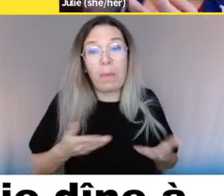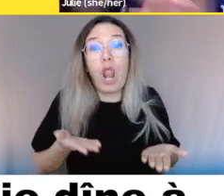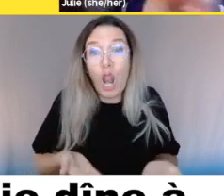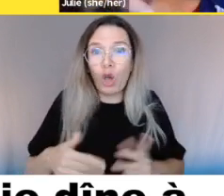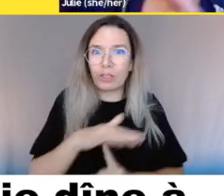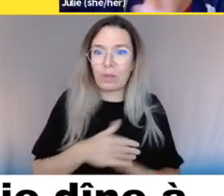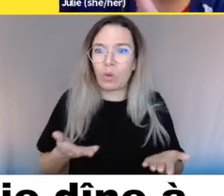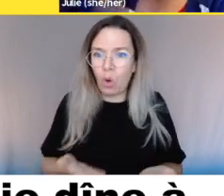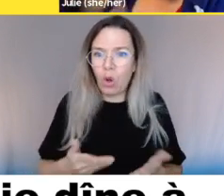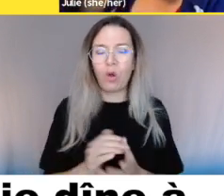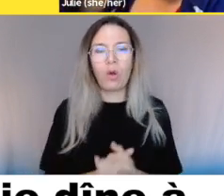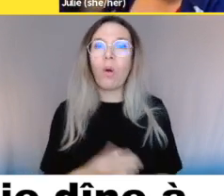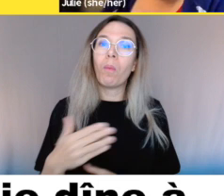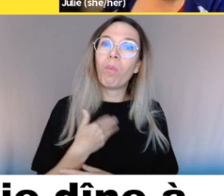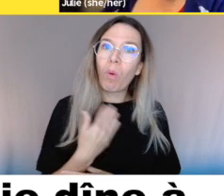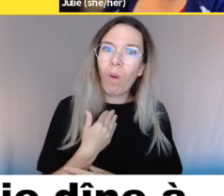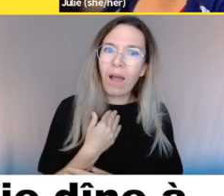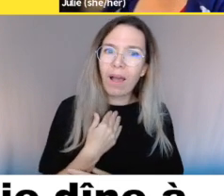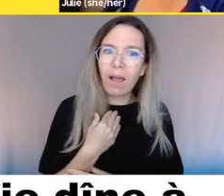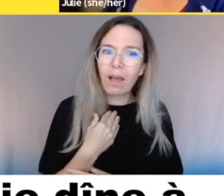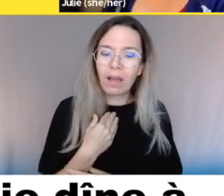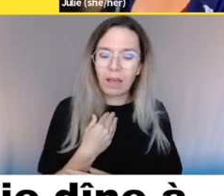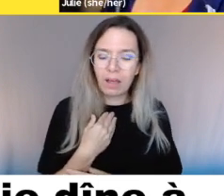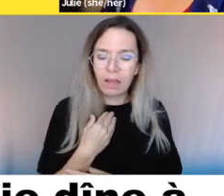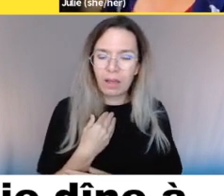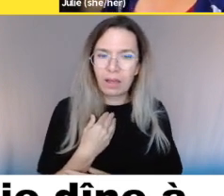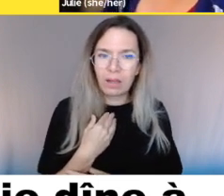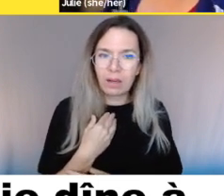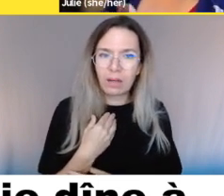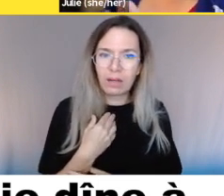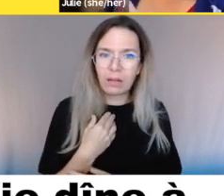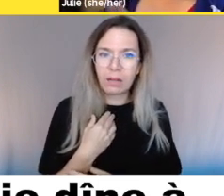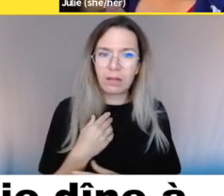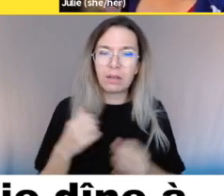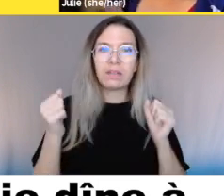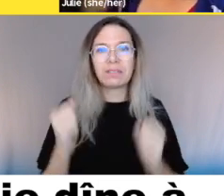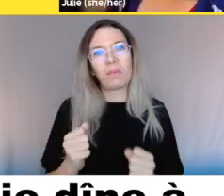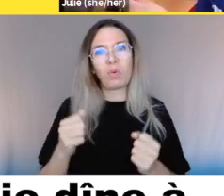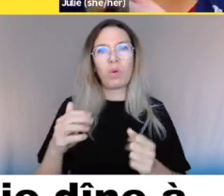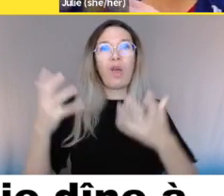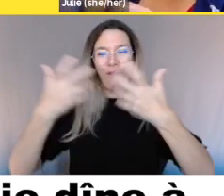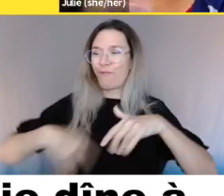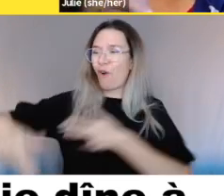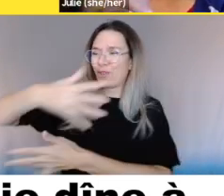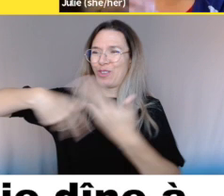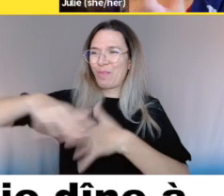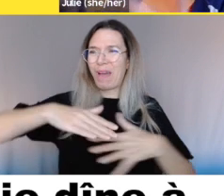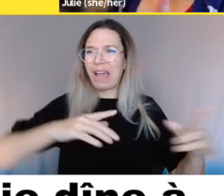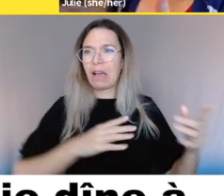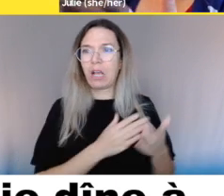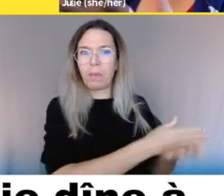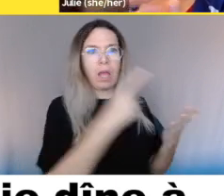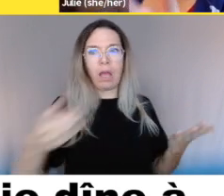il y a seulement un employé, mettons, et c'est toujours comme ça parce que c'est le